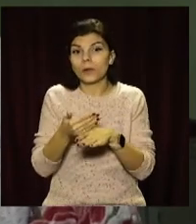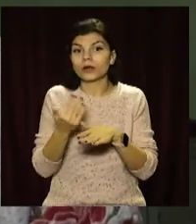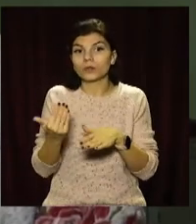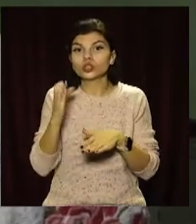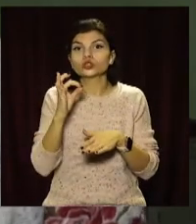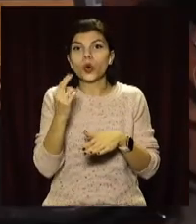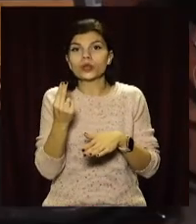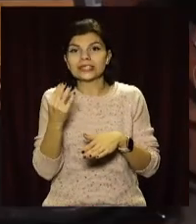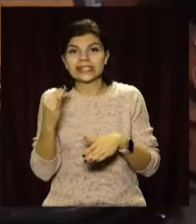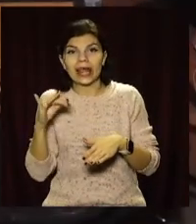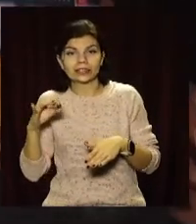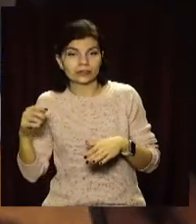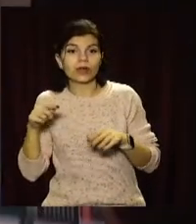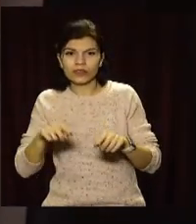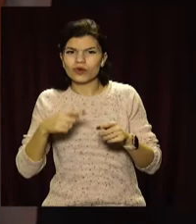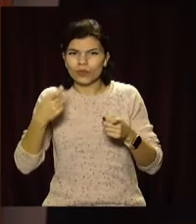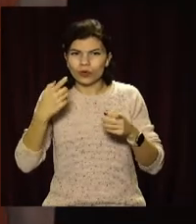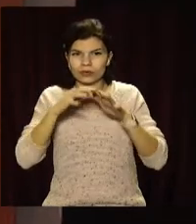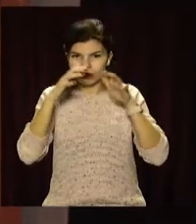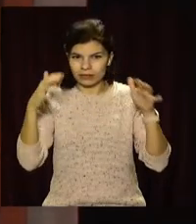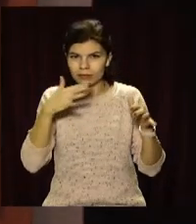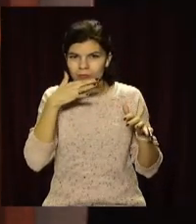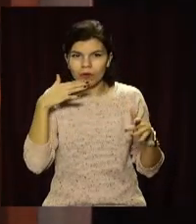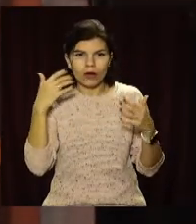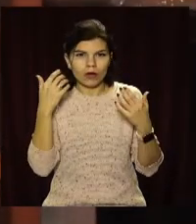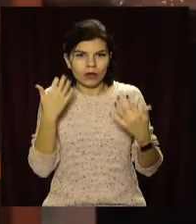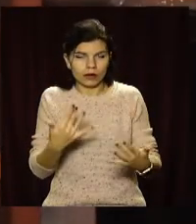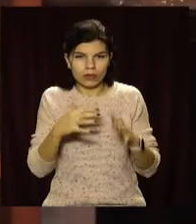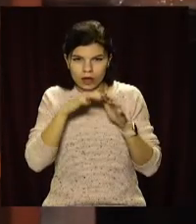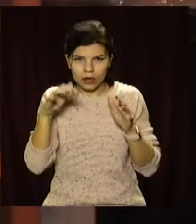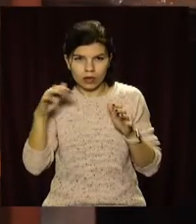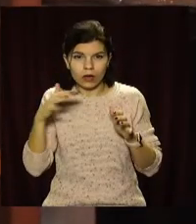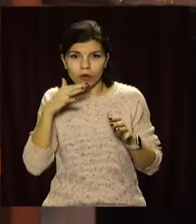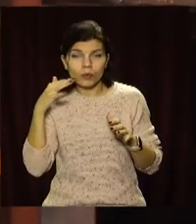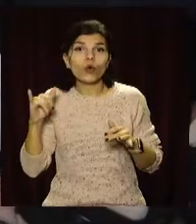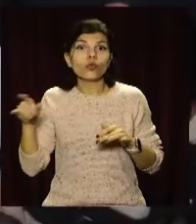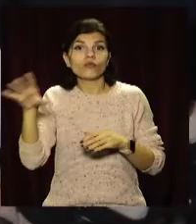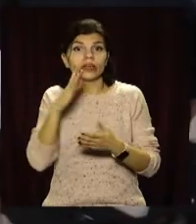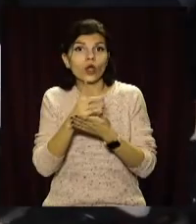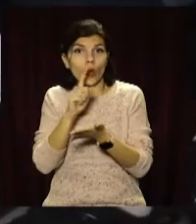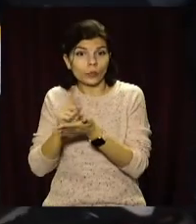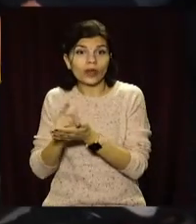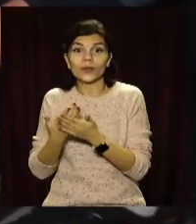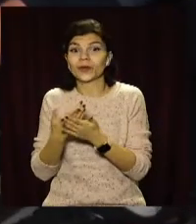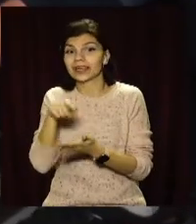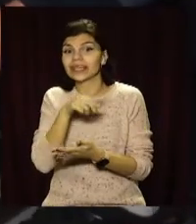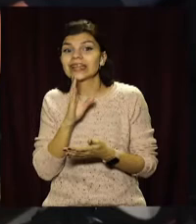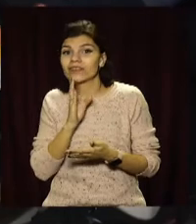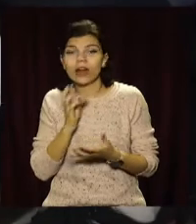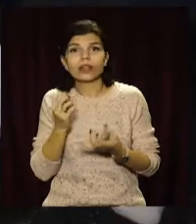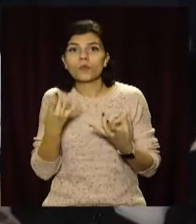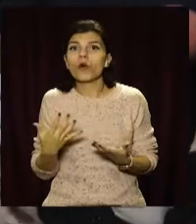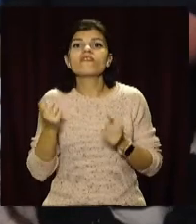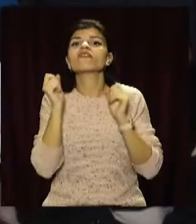соціалізуватися. Мотлуху тут вистачить на кожні руки. У всіх вивінчників свої обов'язки. Ось ці дівчата не просто